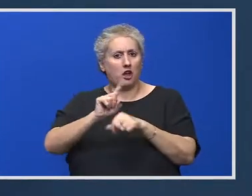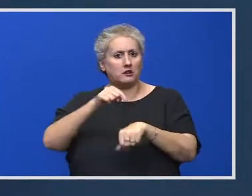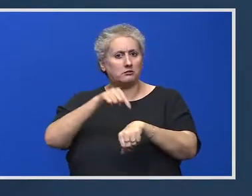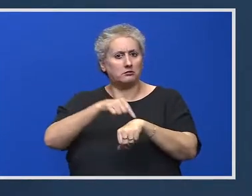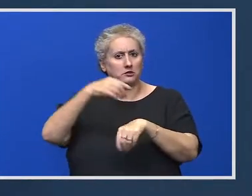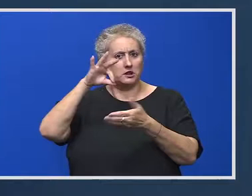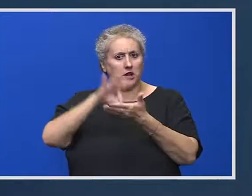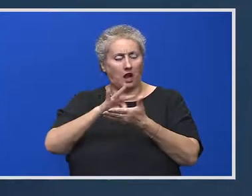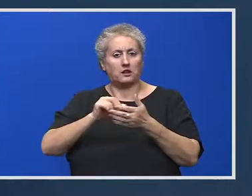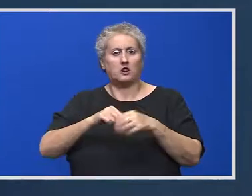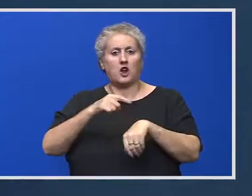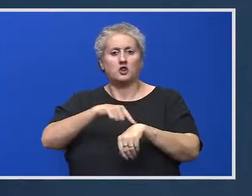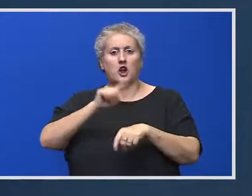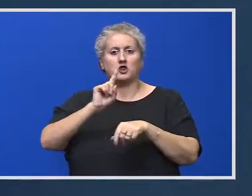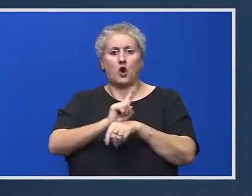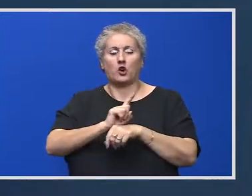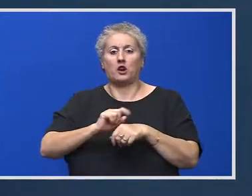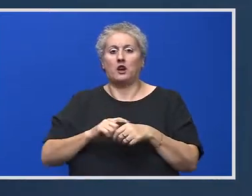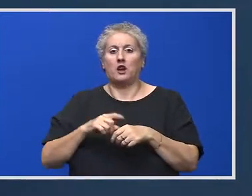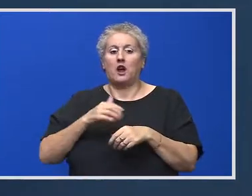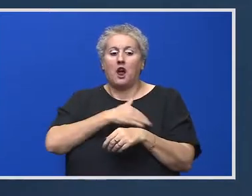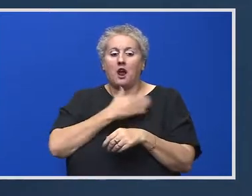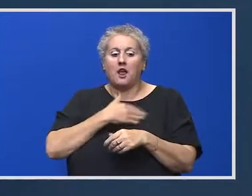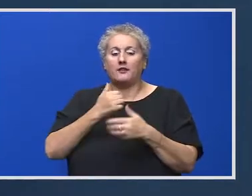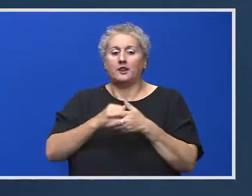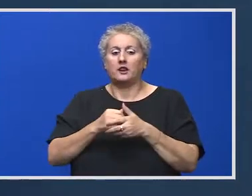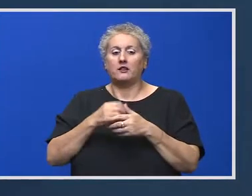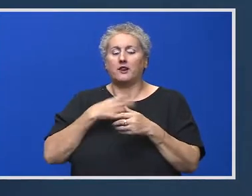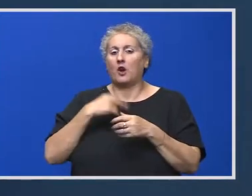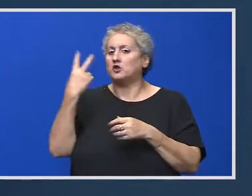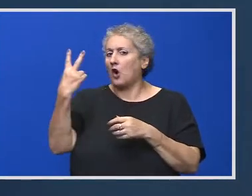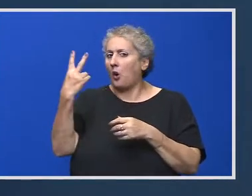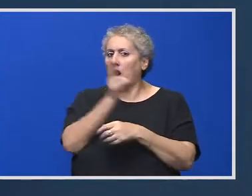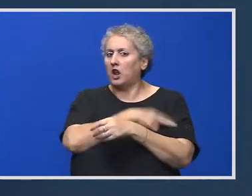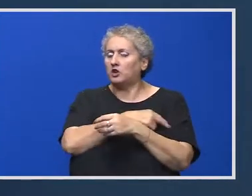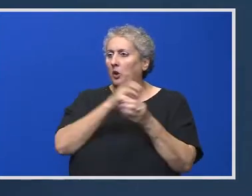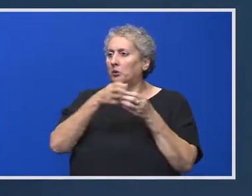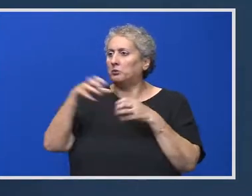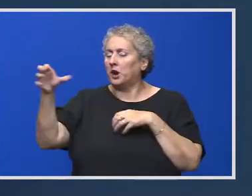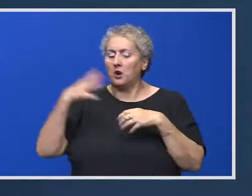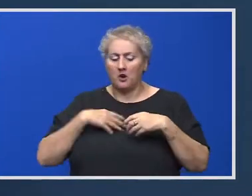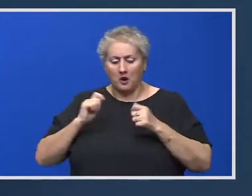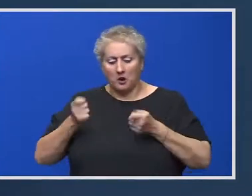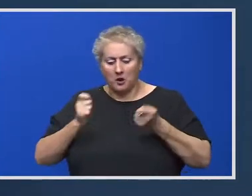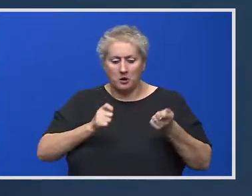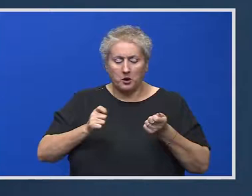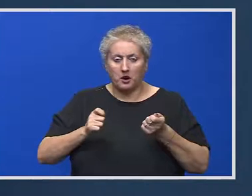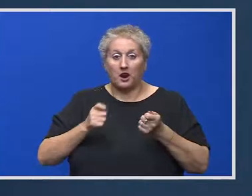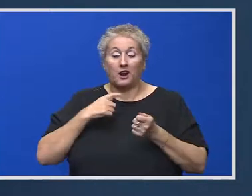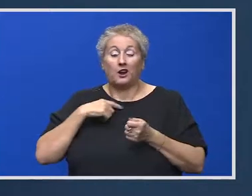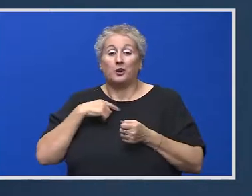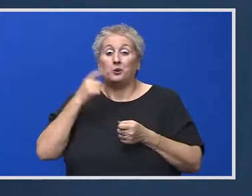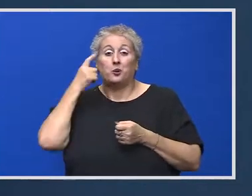la aceeași oră? Ce se întâmplă cu elevii care vor să aplice la două licee, de exemplu? Pentru că nu considerăm